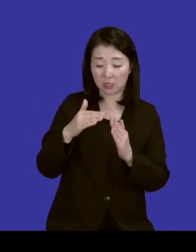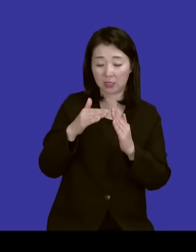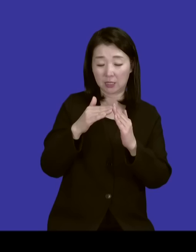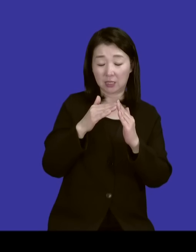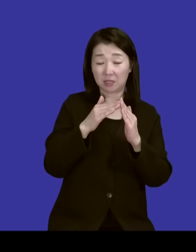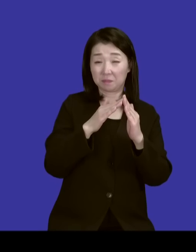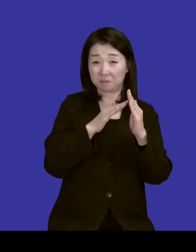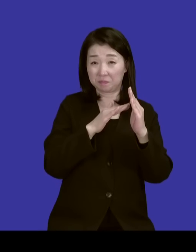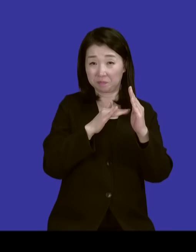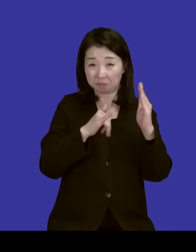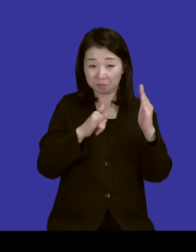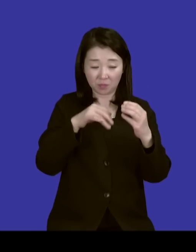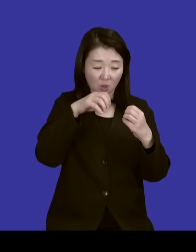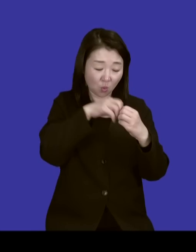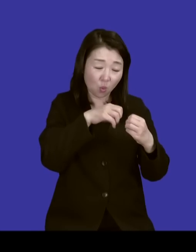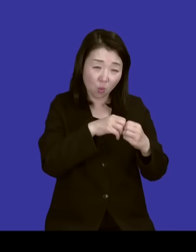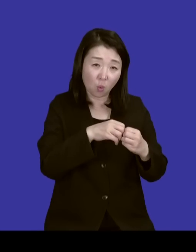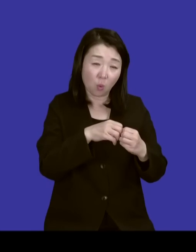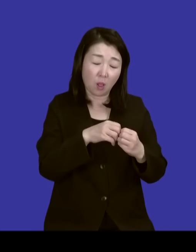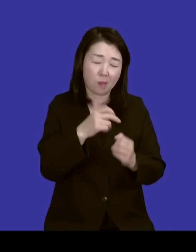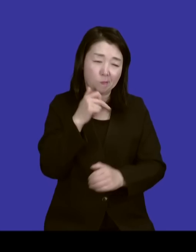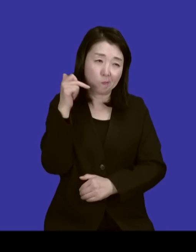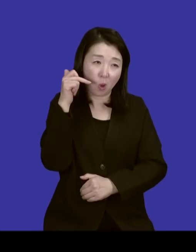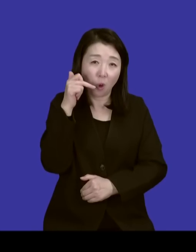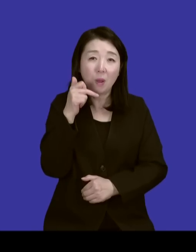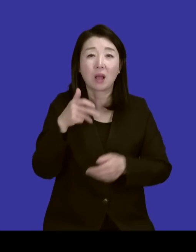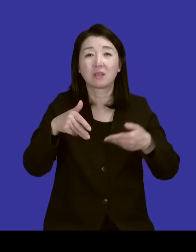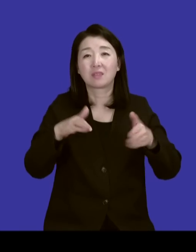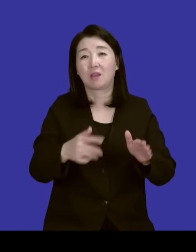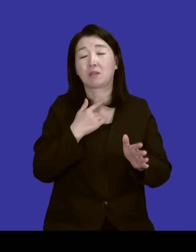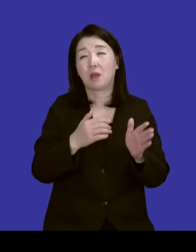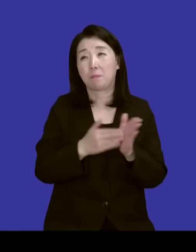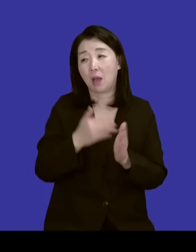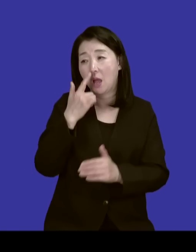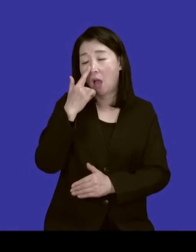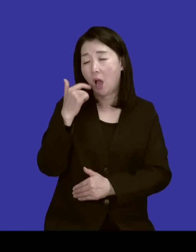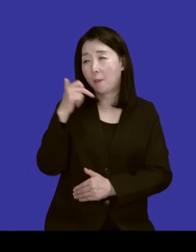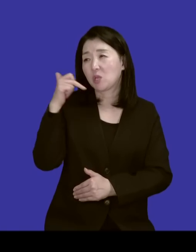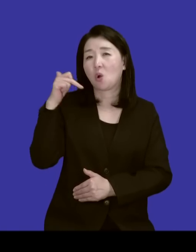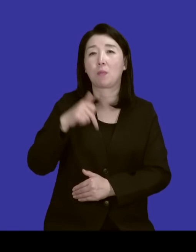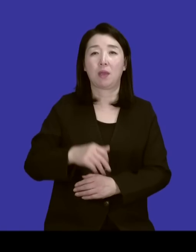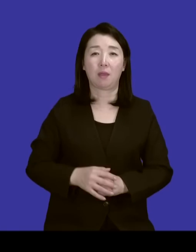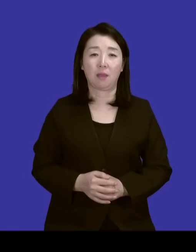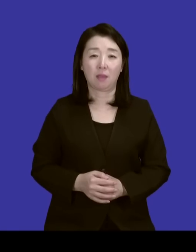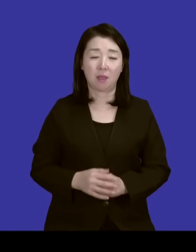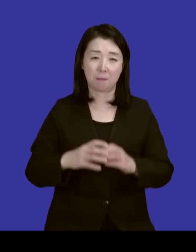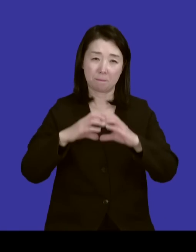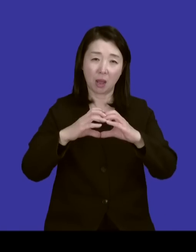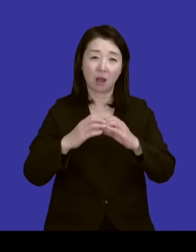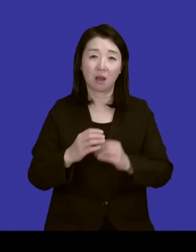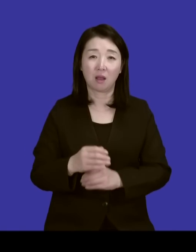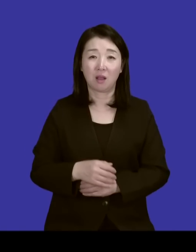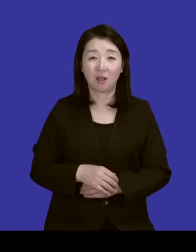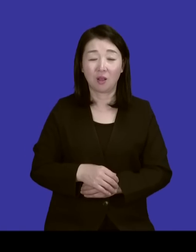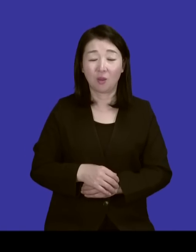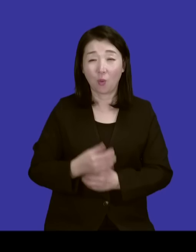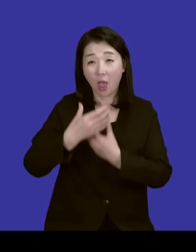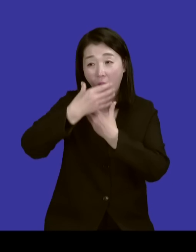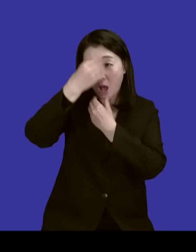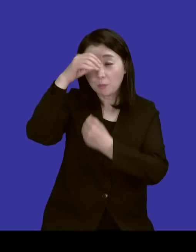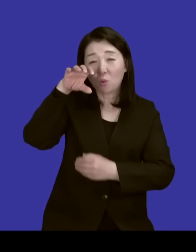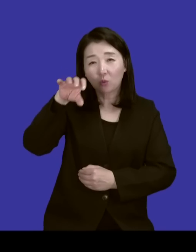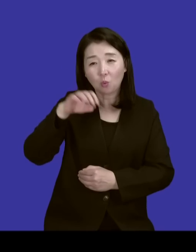엄한 집안에서 태어나서 아버지는 굉장히 엄하시고 우리 아버님이 함경도에서 홀로 내려오셔가지고 이렇게 뭐